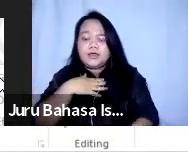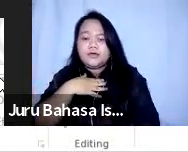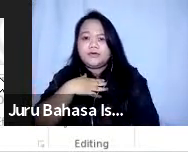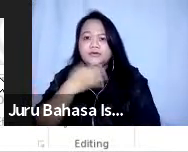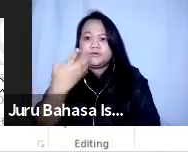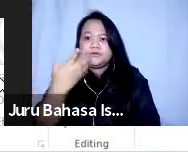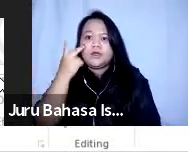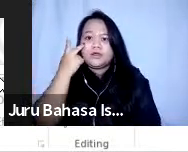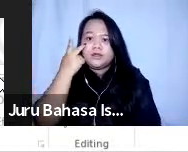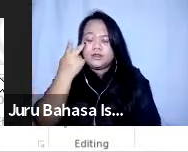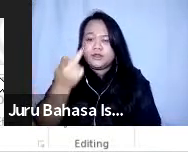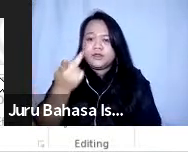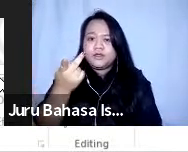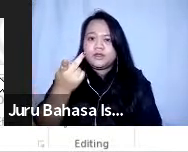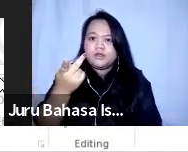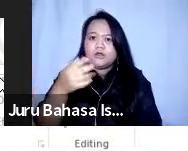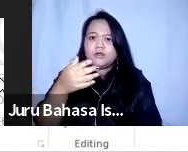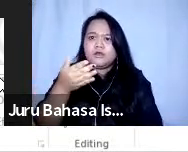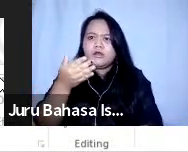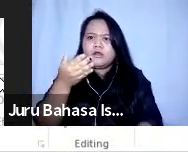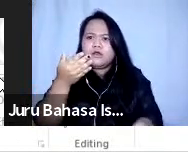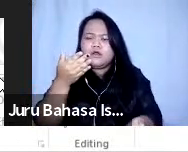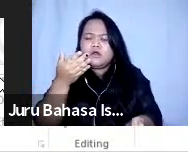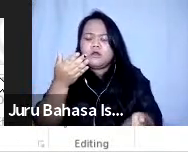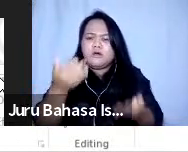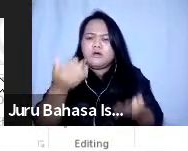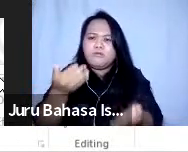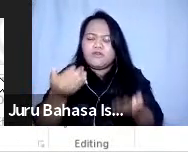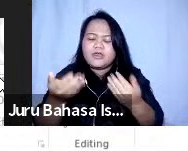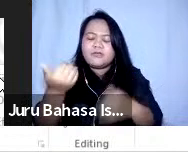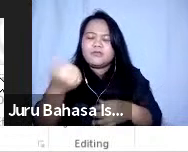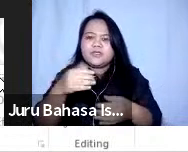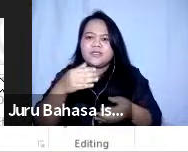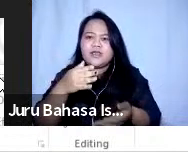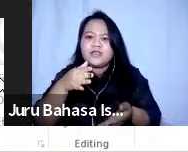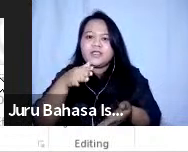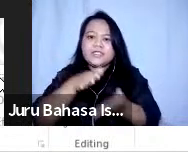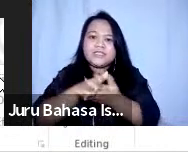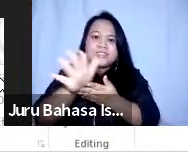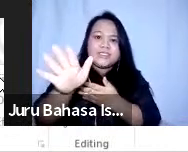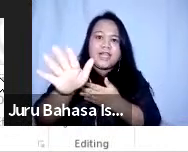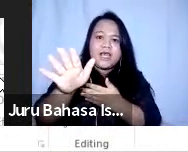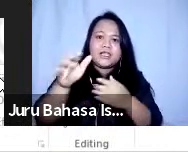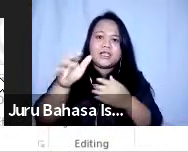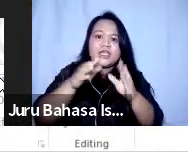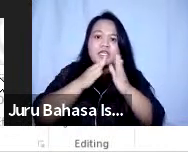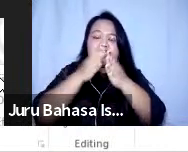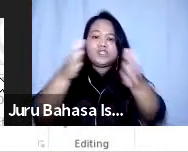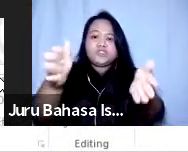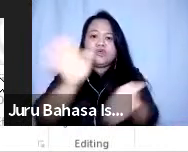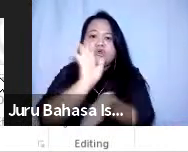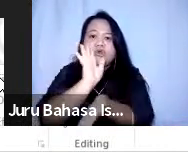mungkin bisa di slide oh iya saya sedang mencari setting